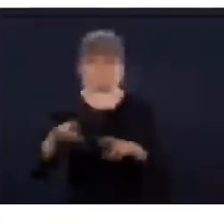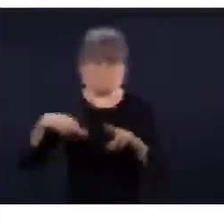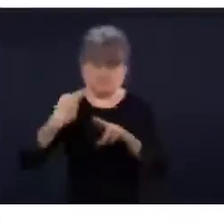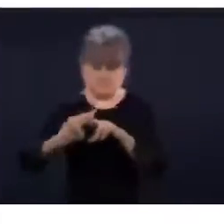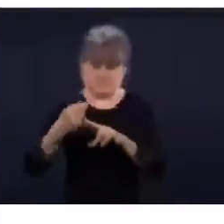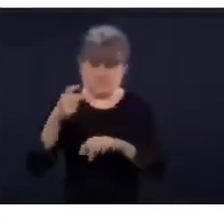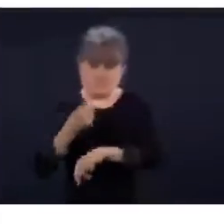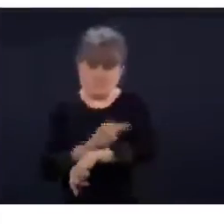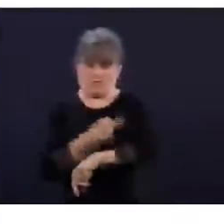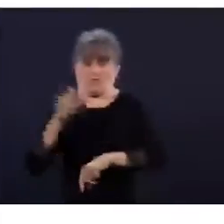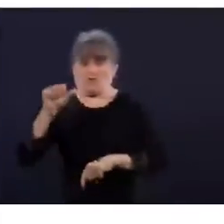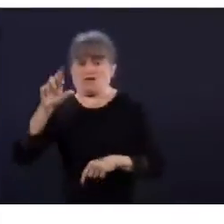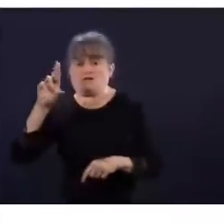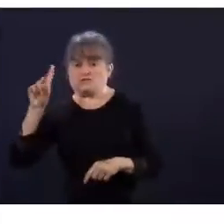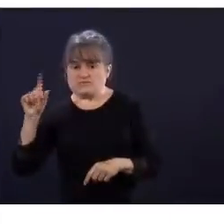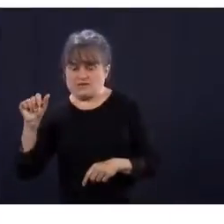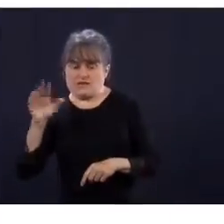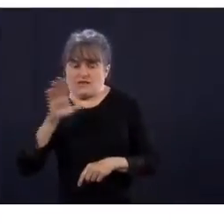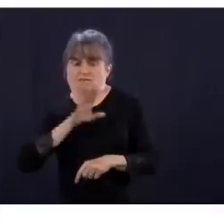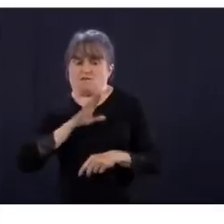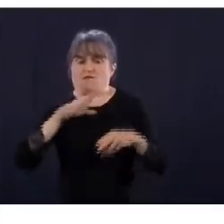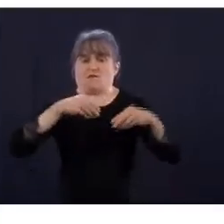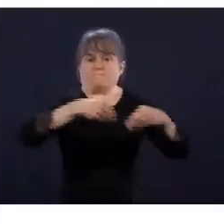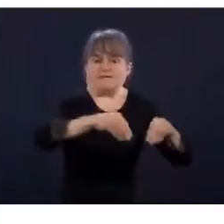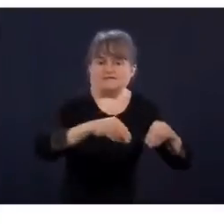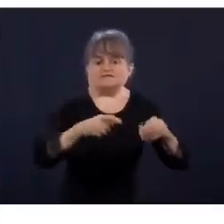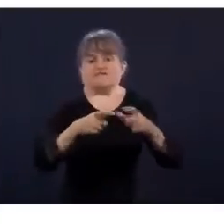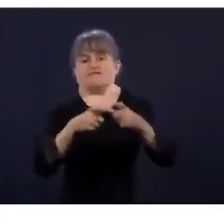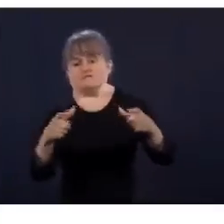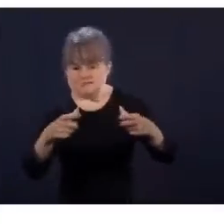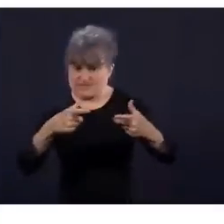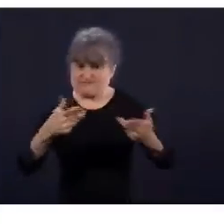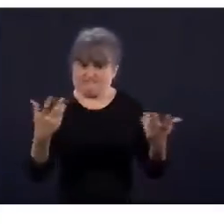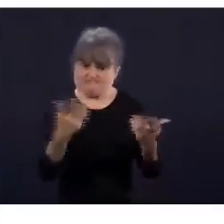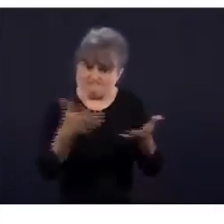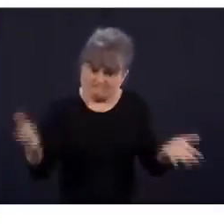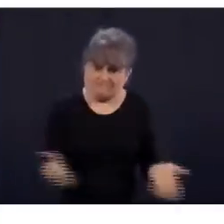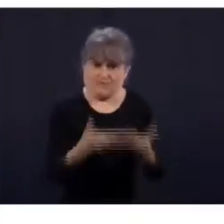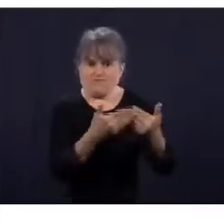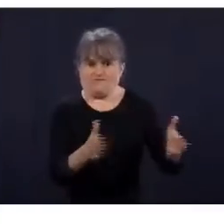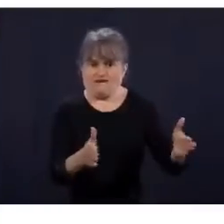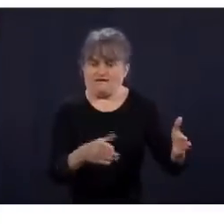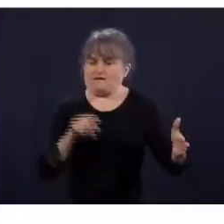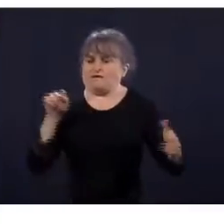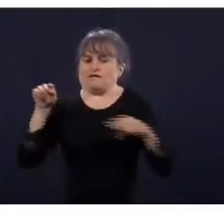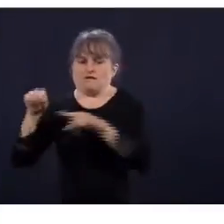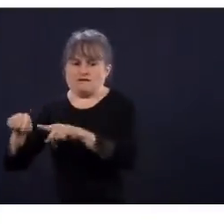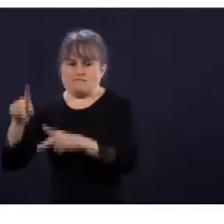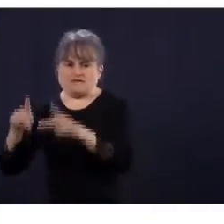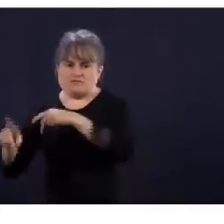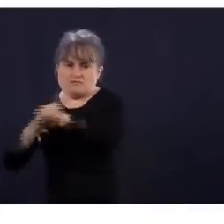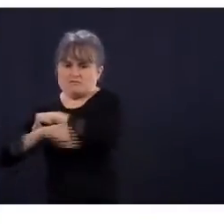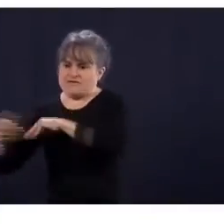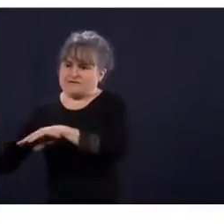appétit pour les chalets, etc. On va monitorer les choses. On avait dit, on avait laissé permettre certaines personnes de traverser en s